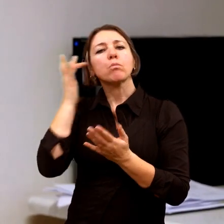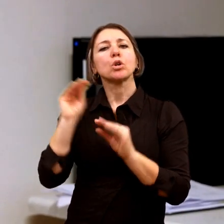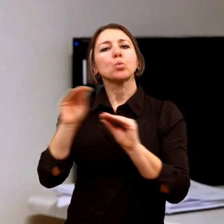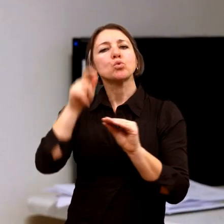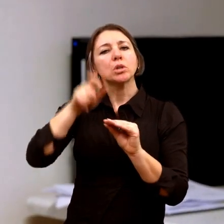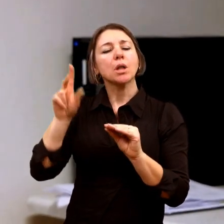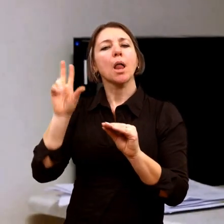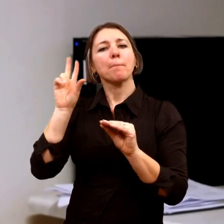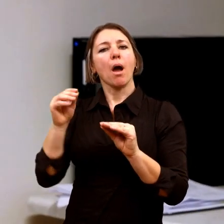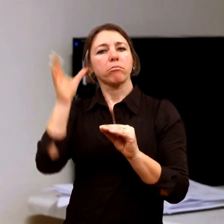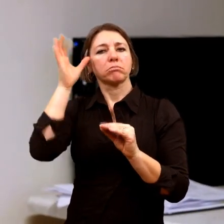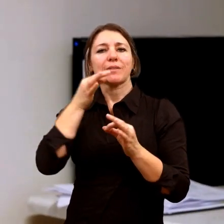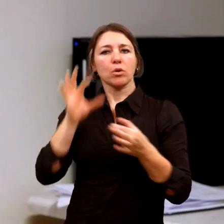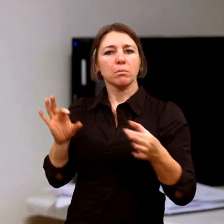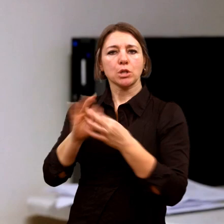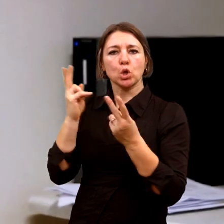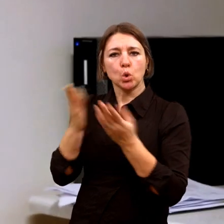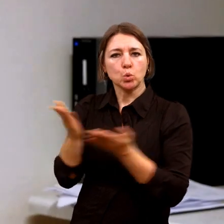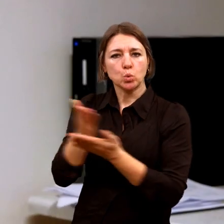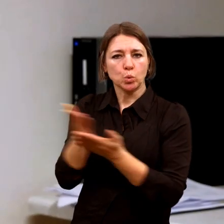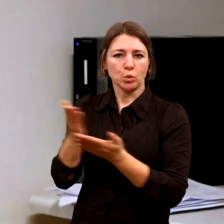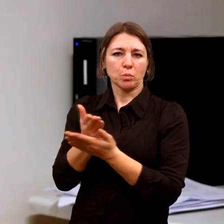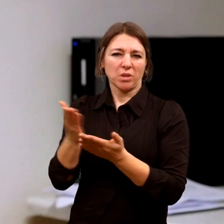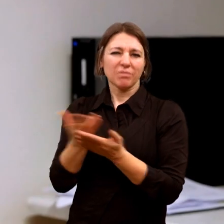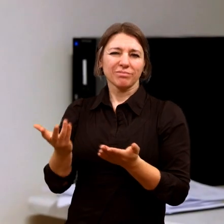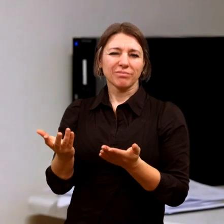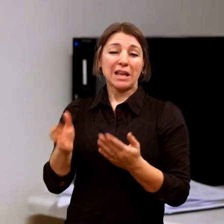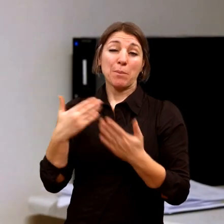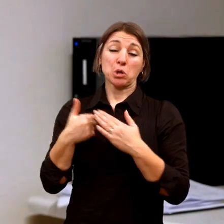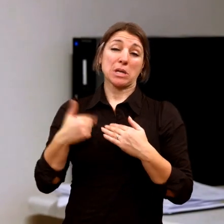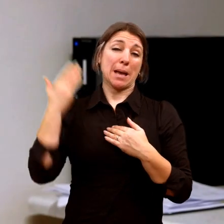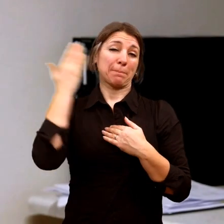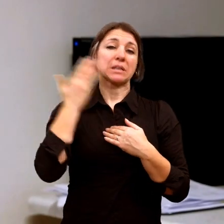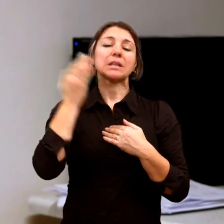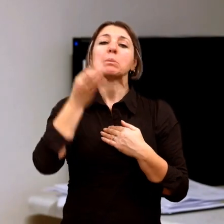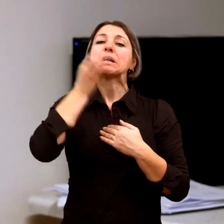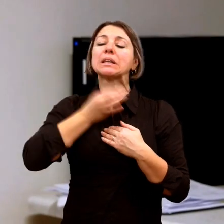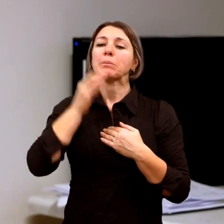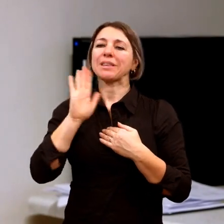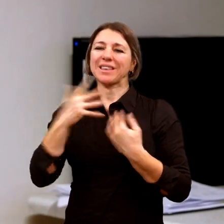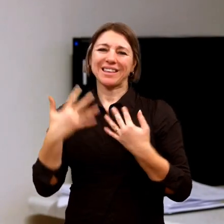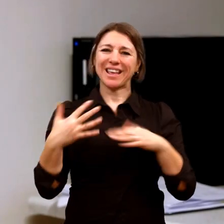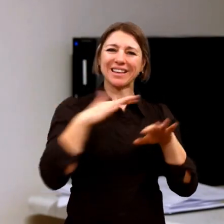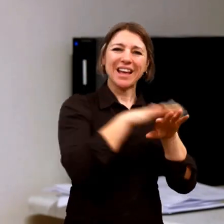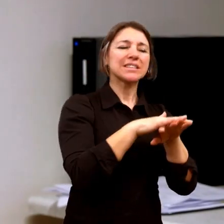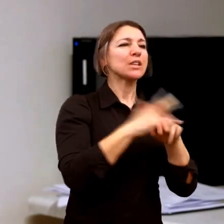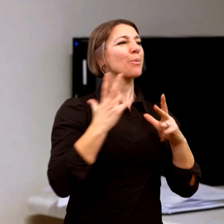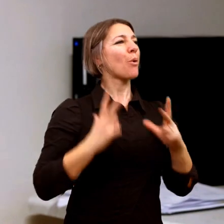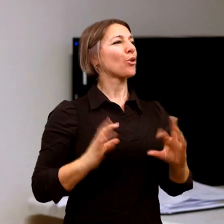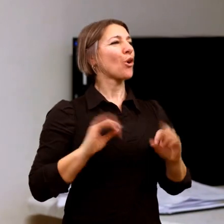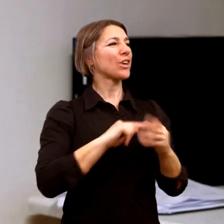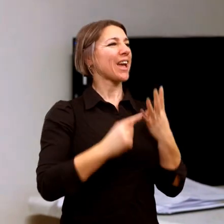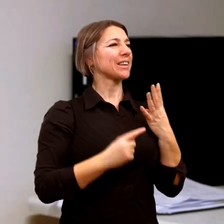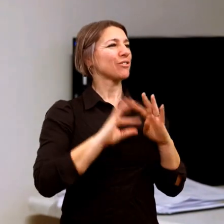to není buťa nebo, je to určité kontinuum, ale pokud dítě nemá uspokojeny ty potřeby, které